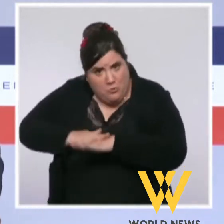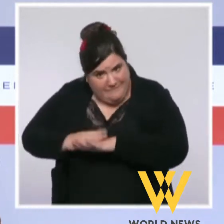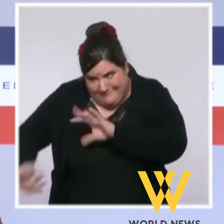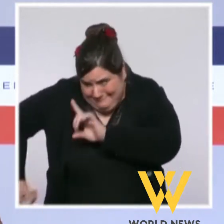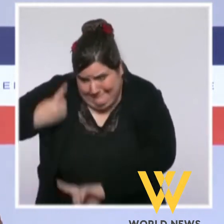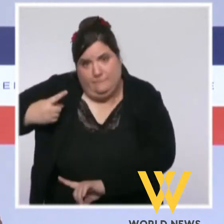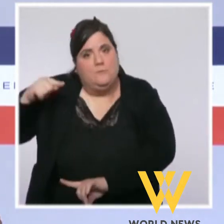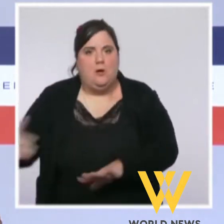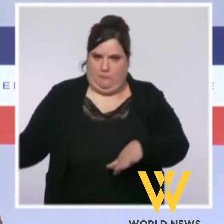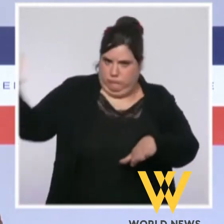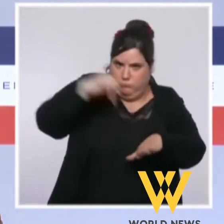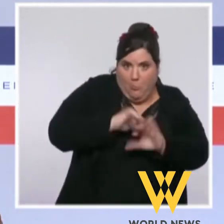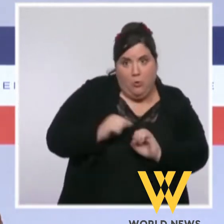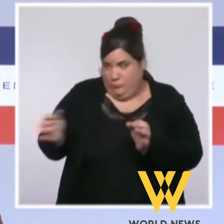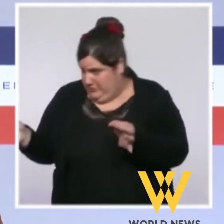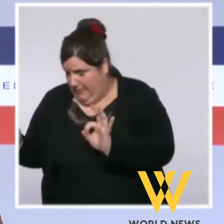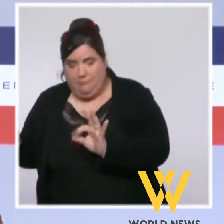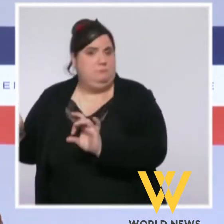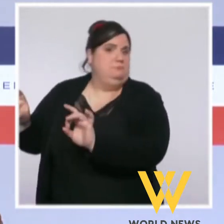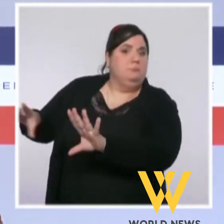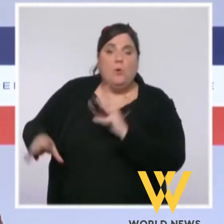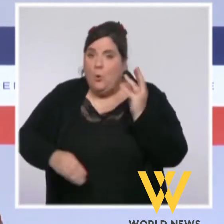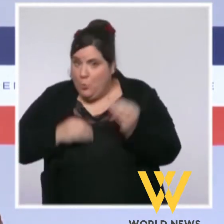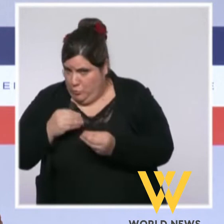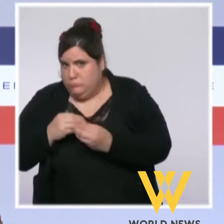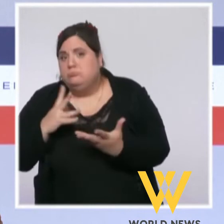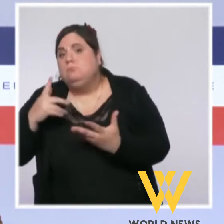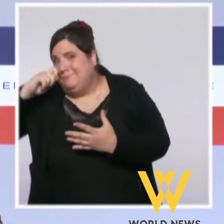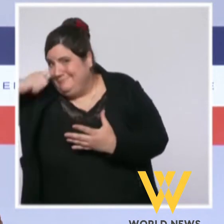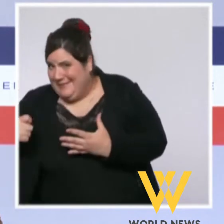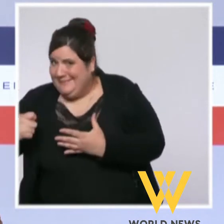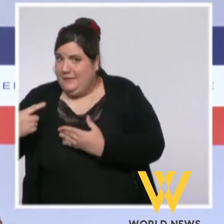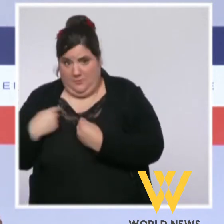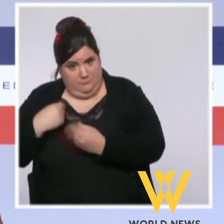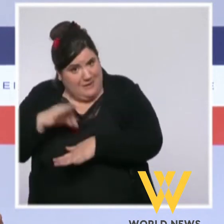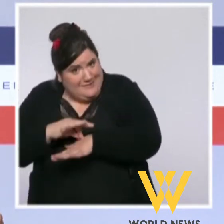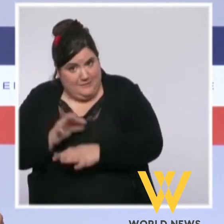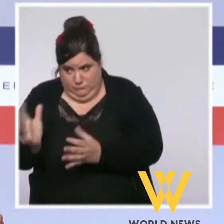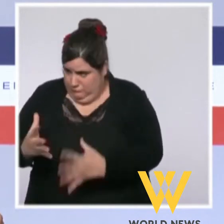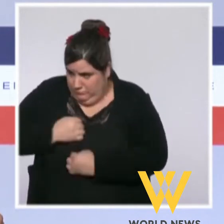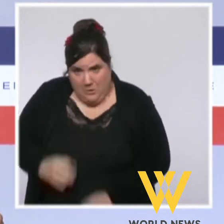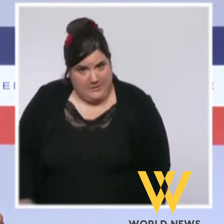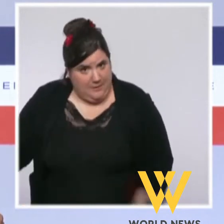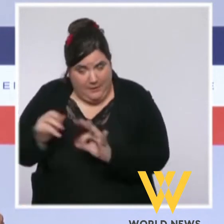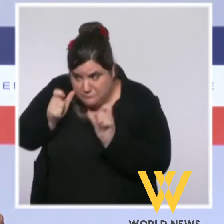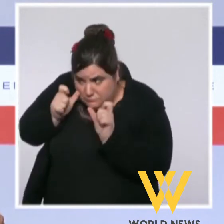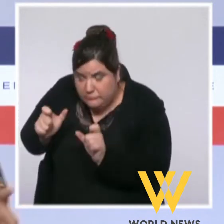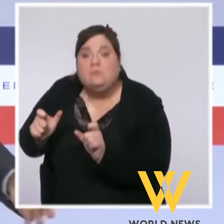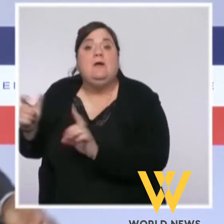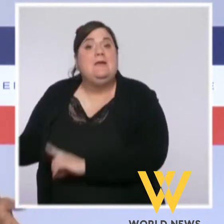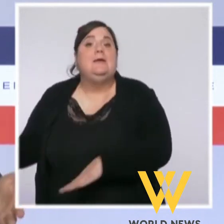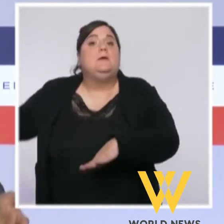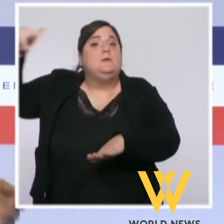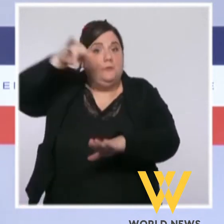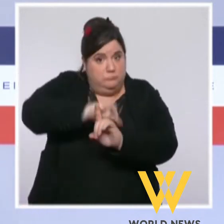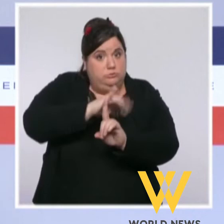exigé pour les personnes qui viennent en France et qu'un isolement sera obligatoire à l'arrivée, un isolement de 10 jours contrôlé, vous le savez, comme pour tous